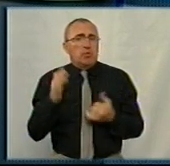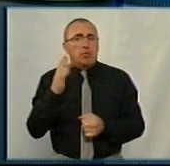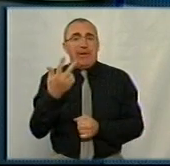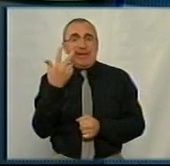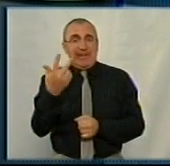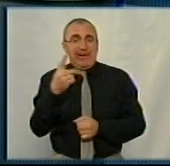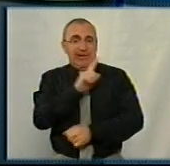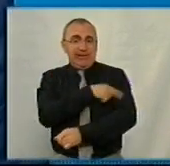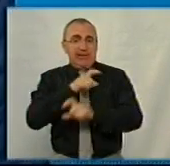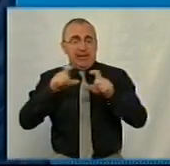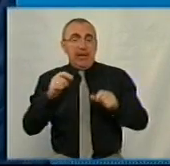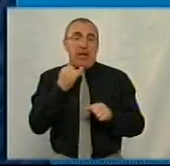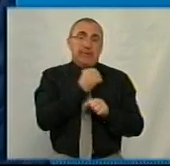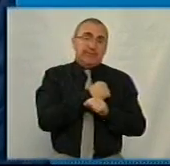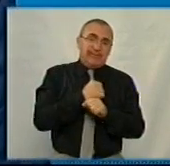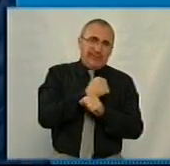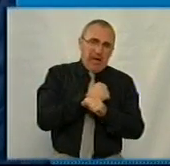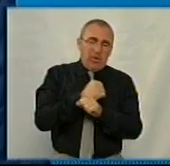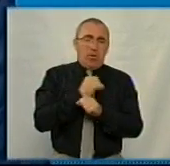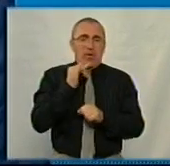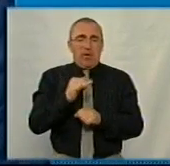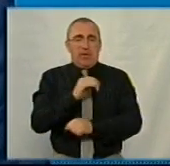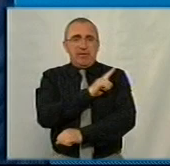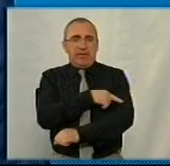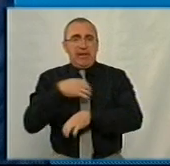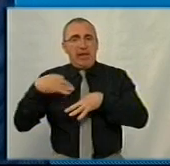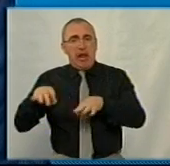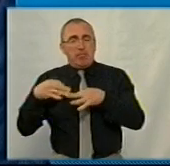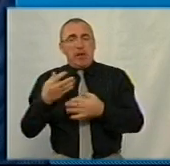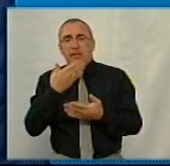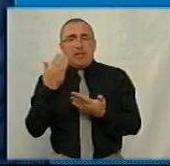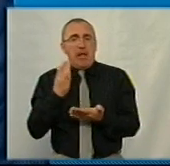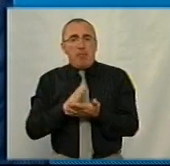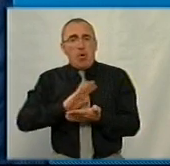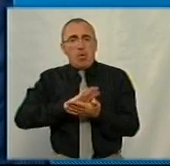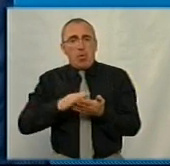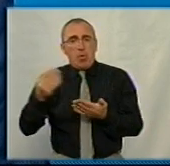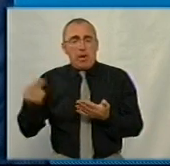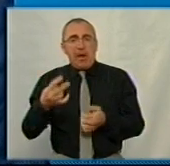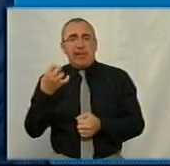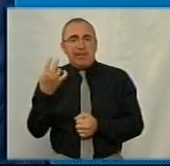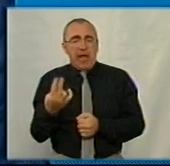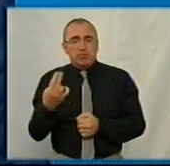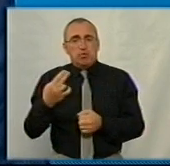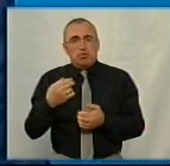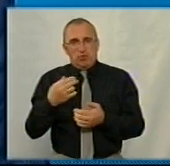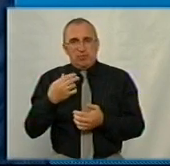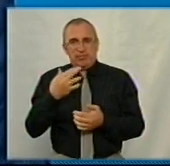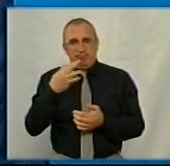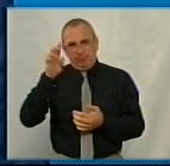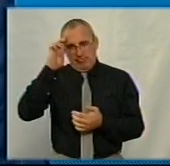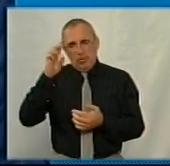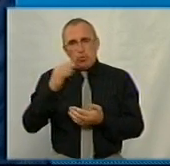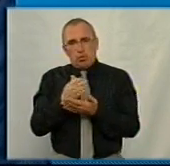заклади, два санаторії і об'єднання транспорту, санітарного транспорту, які не мають договору на Національну службу здоров'я і не мають іншого джерела